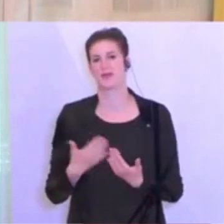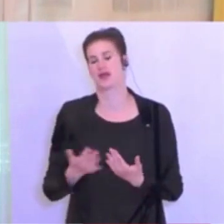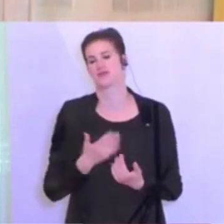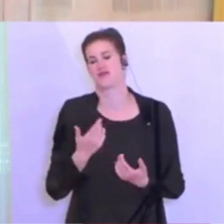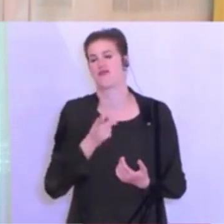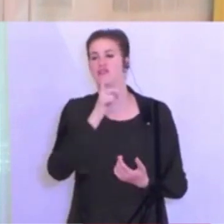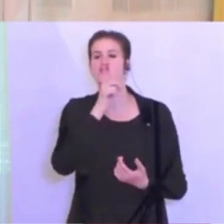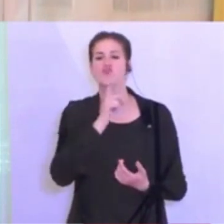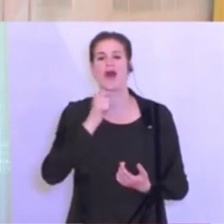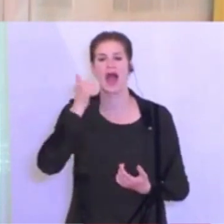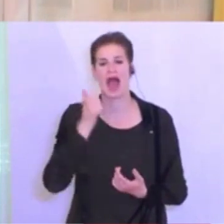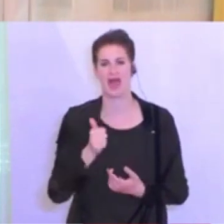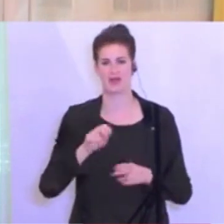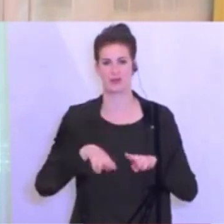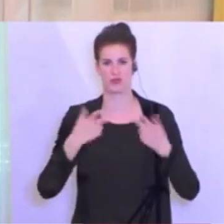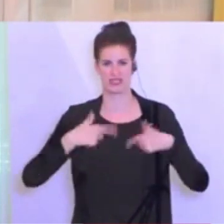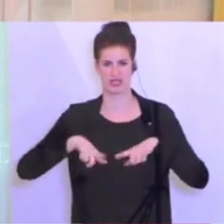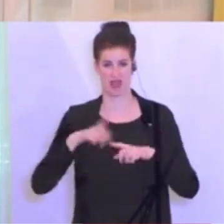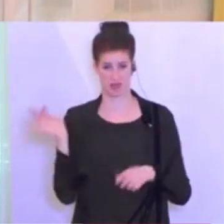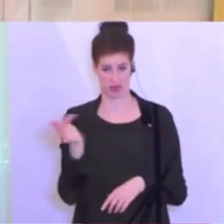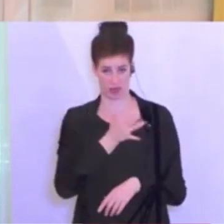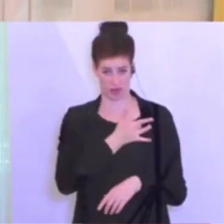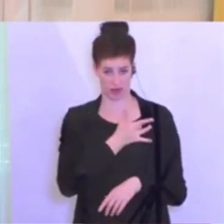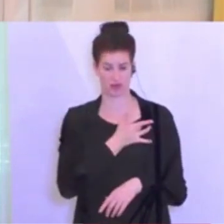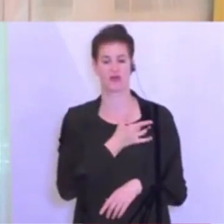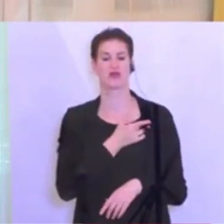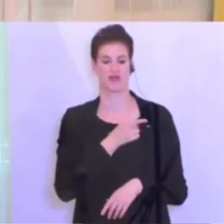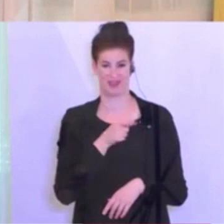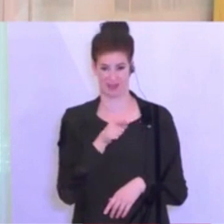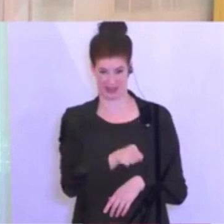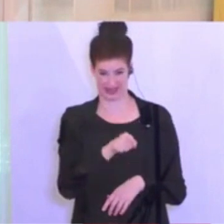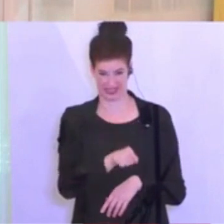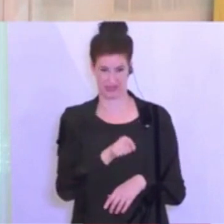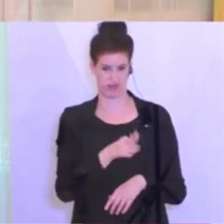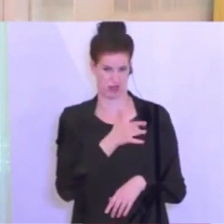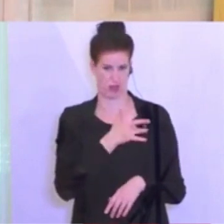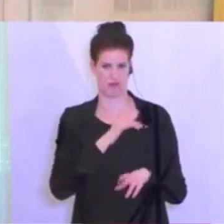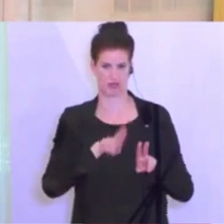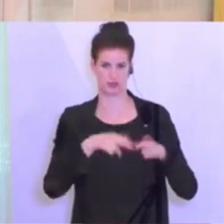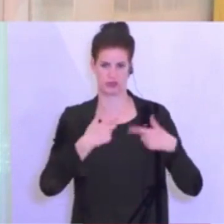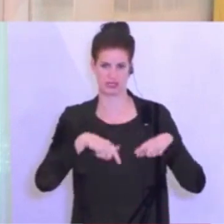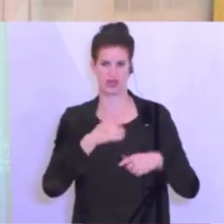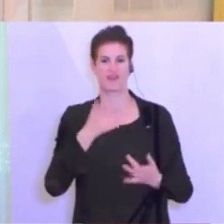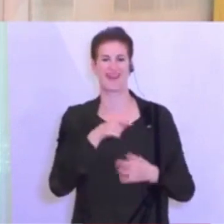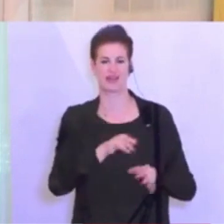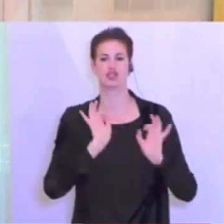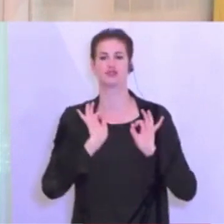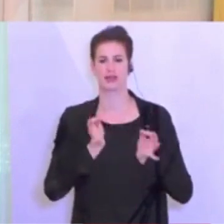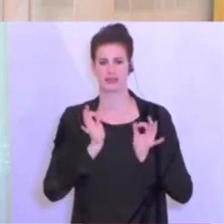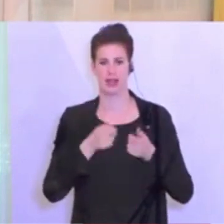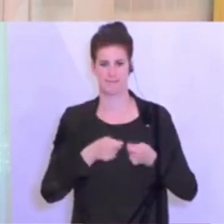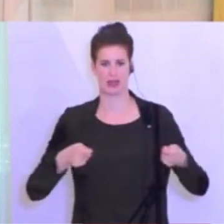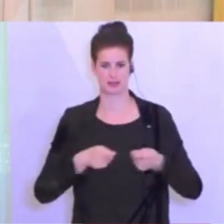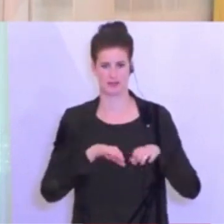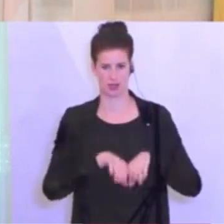nur ein Bezirk oder Ähnliches trifft, dann werden wir mit diesem Bundesland konkrete, spezifische Maßnahmen verankern und